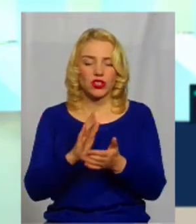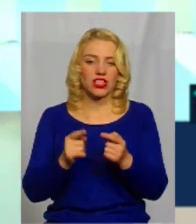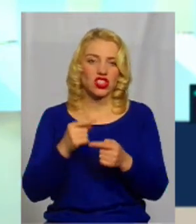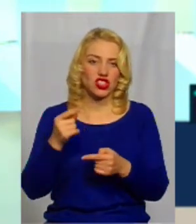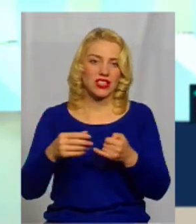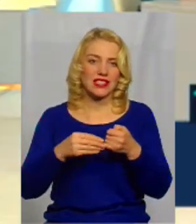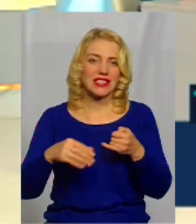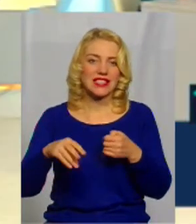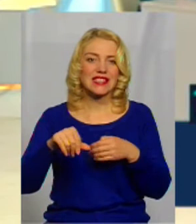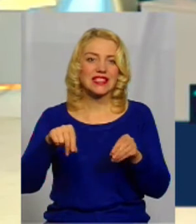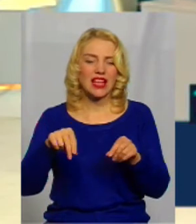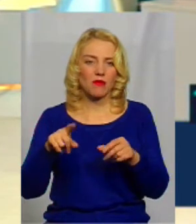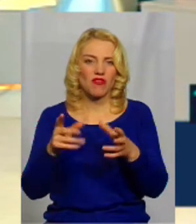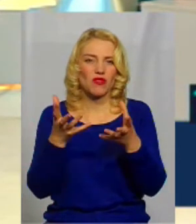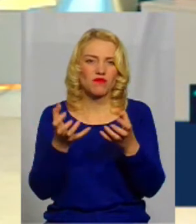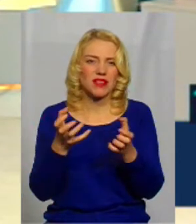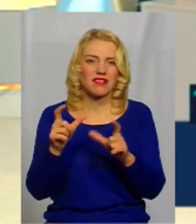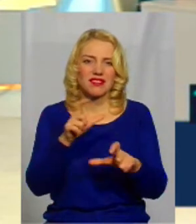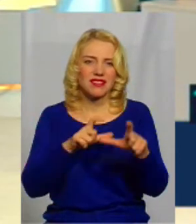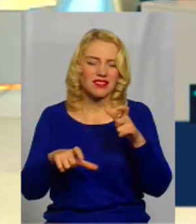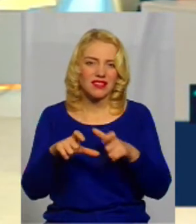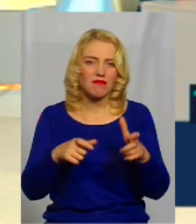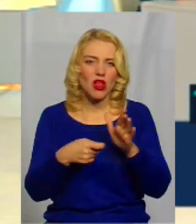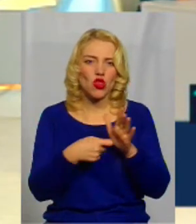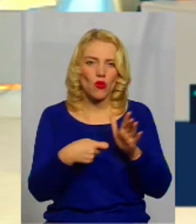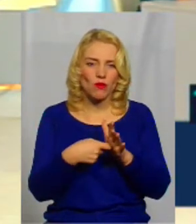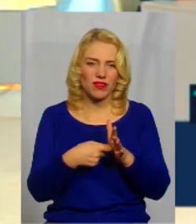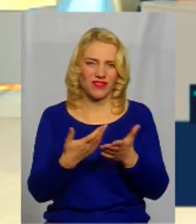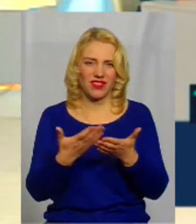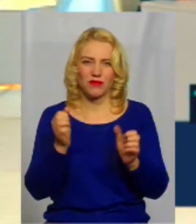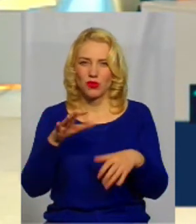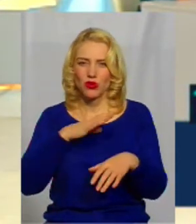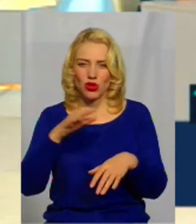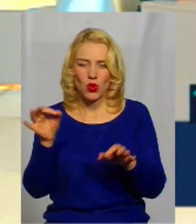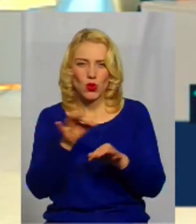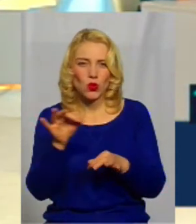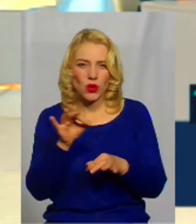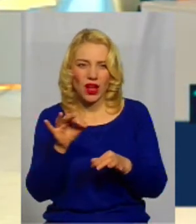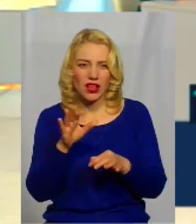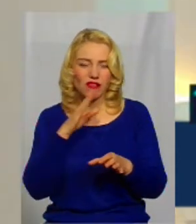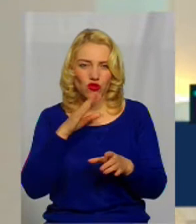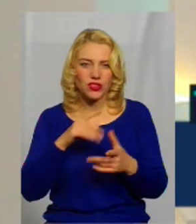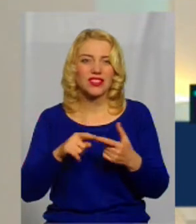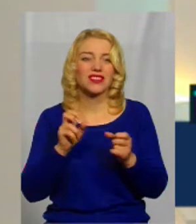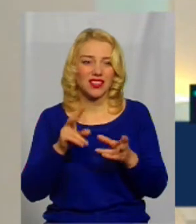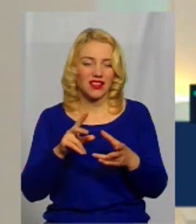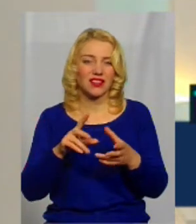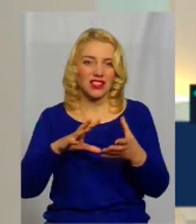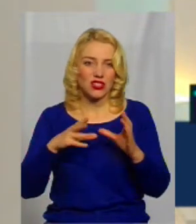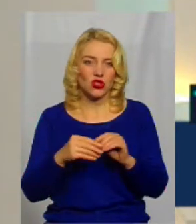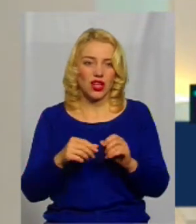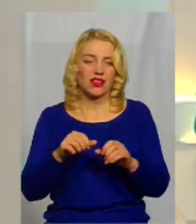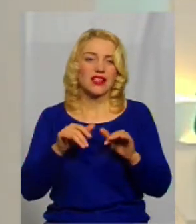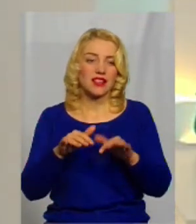і добрива, і якісь наяркі десь, і туалети, і різні засмічення. Ну, як результат діяльності